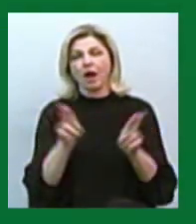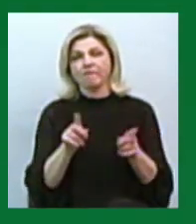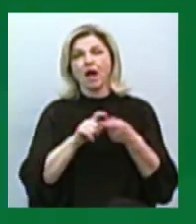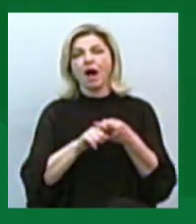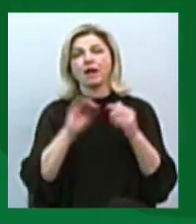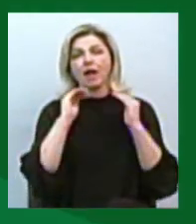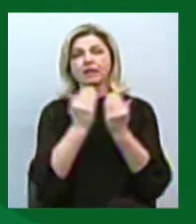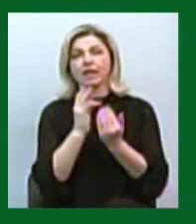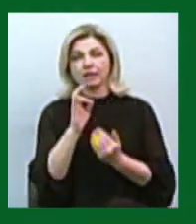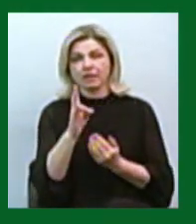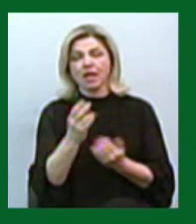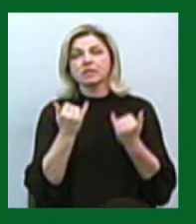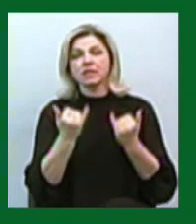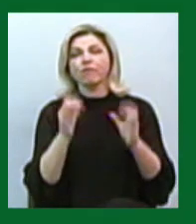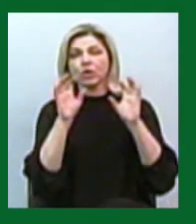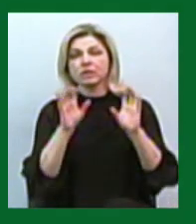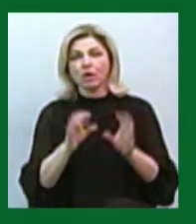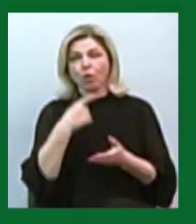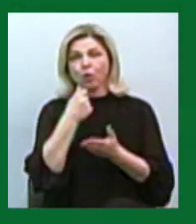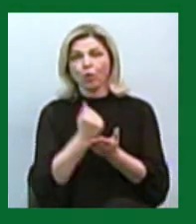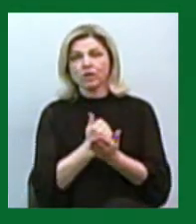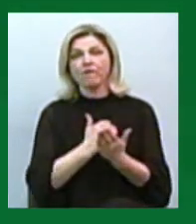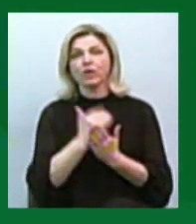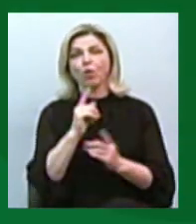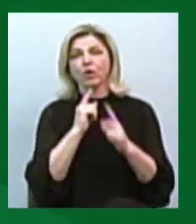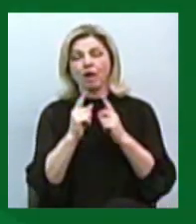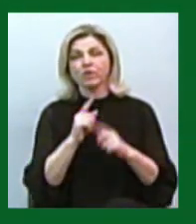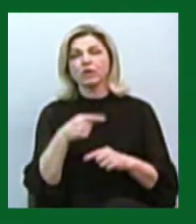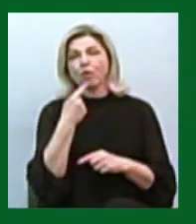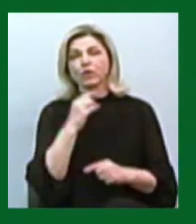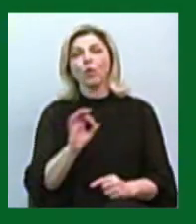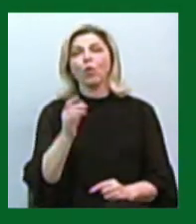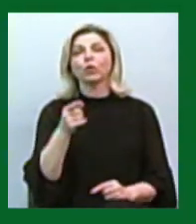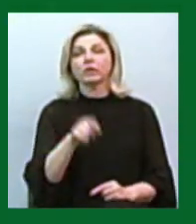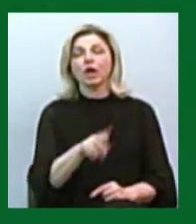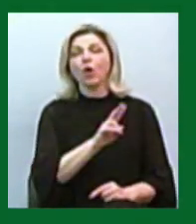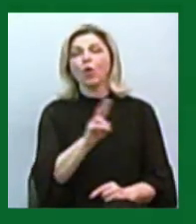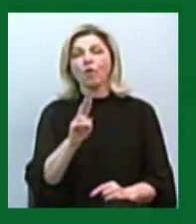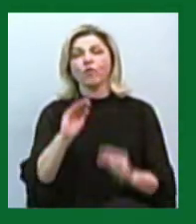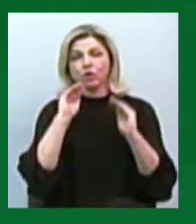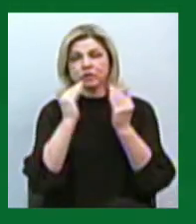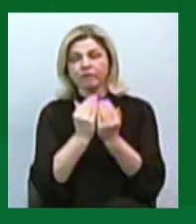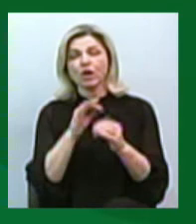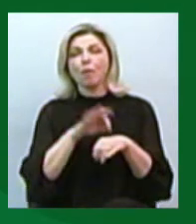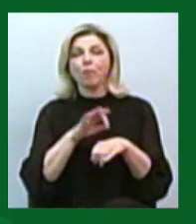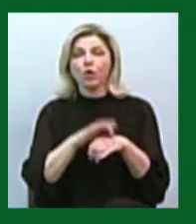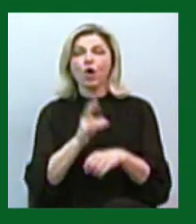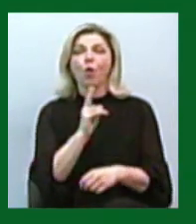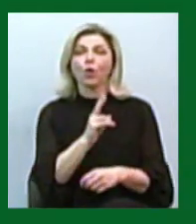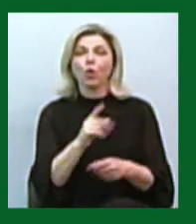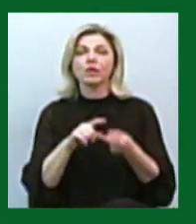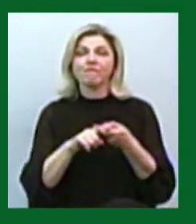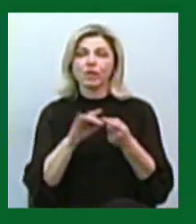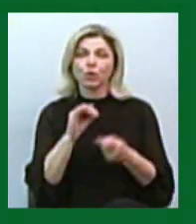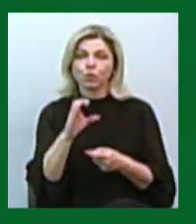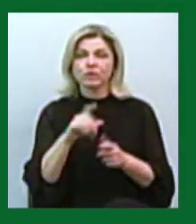законах, які сьогодні ухвалила Верховна Рада, йдеться передусім про тих, кого ізолюють через коронавірус або підозру на неї.